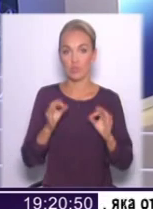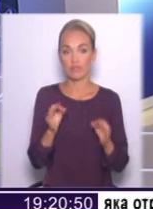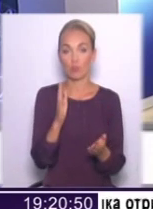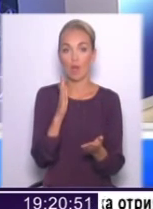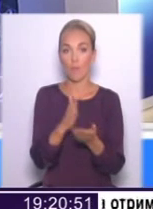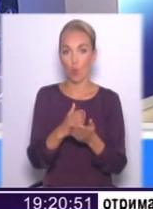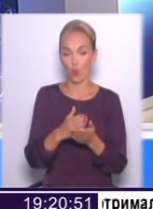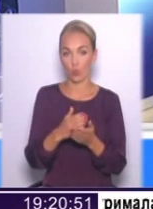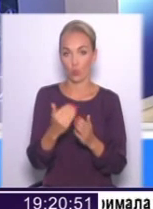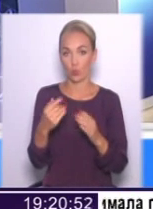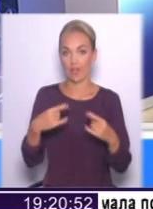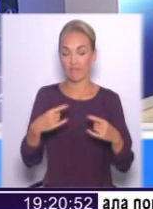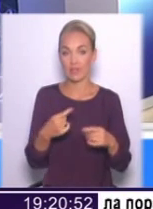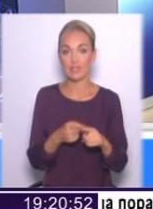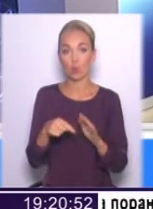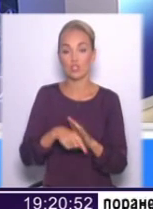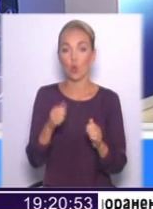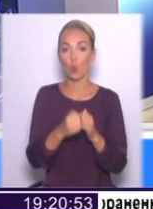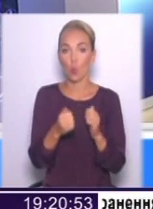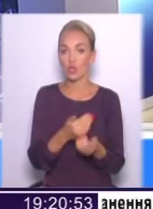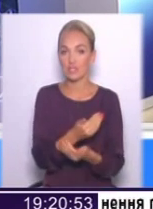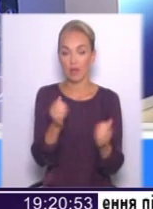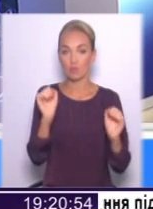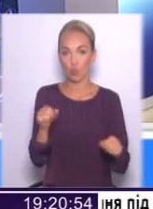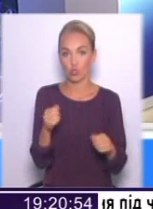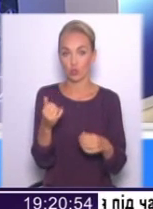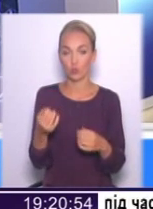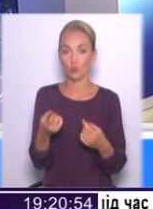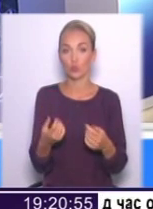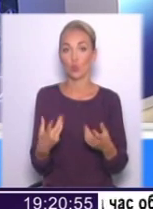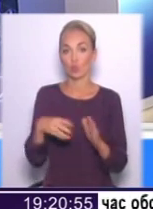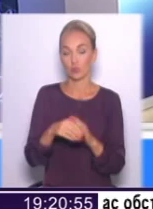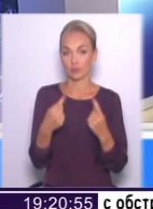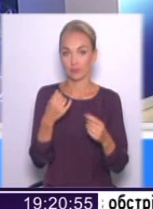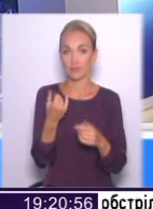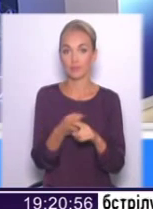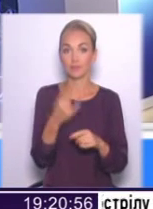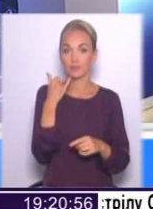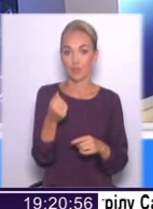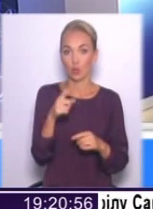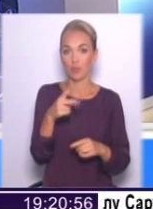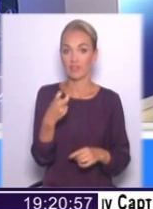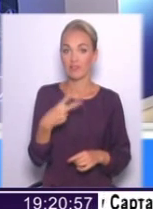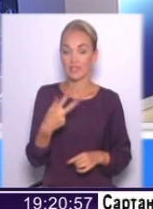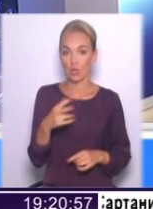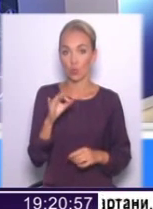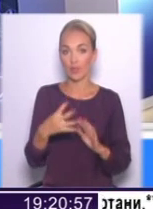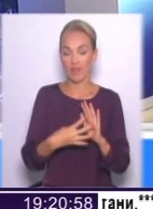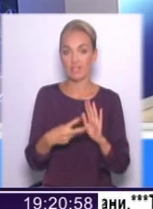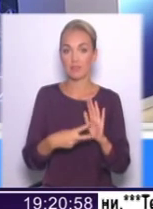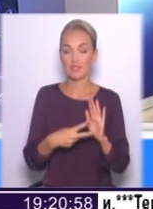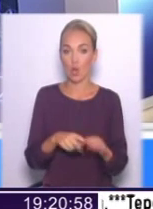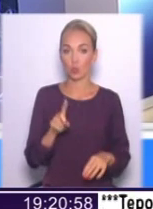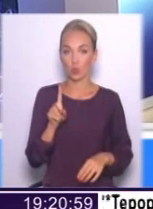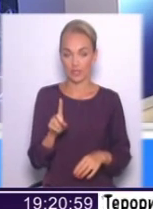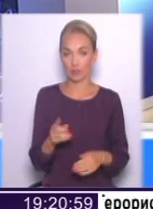прямому ефірі, а це означає, що кожен з вас може долучитися до нашої розмови. Для цього телефонуйте за номером 223-0971.